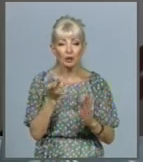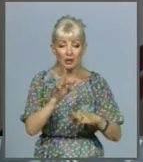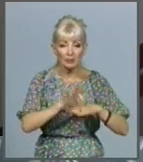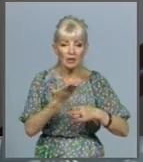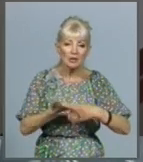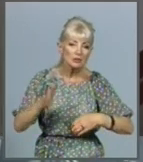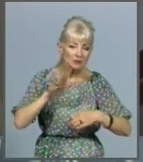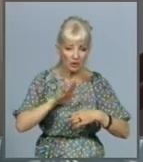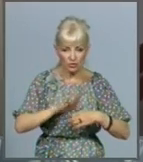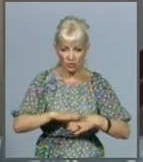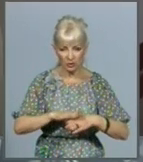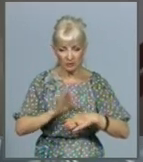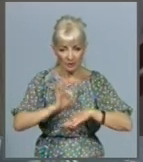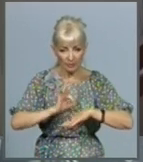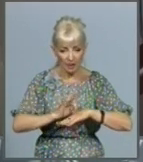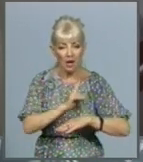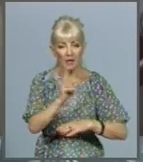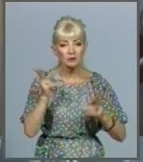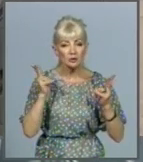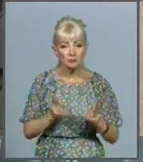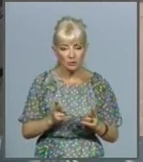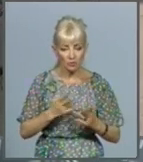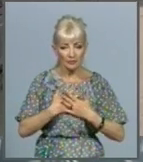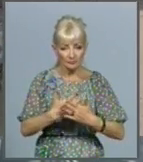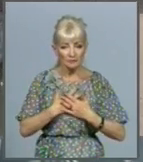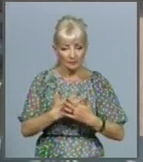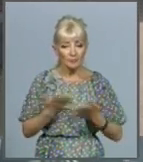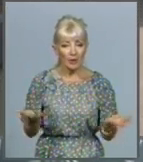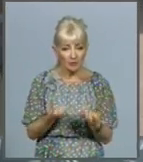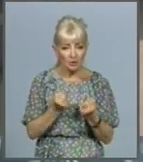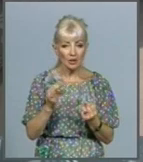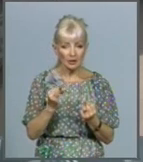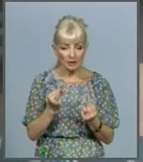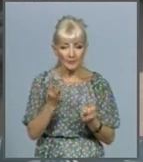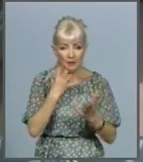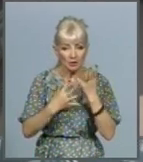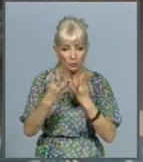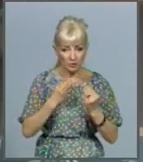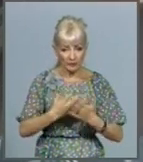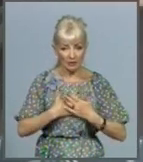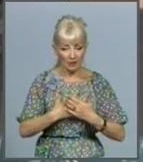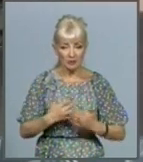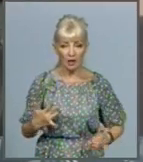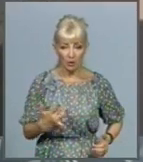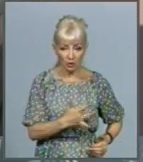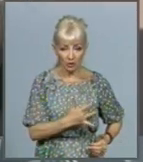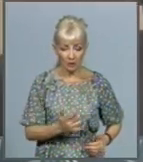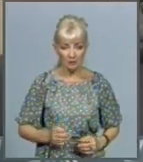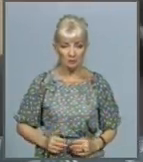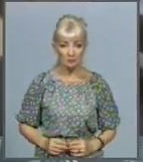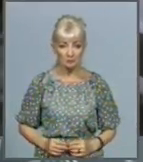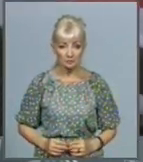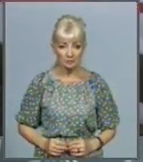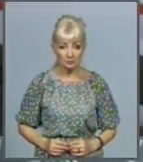недуги, яким потрібна киснева підтримка і штучна вентиляція легень. Анжела Сишко, Ярослав Кононенко – Харківські